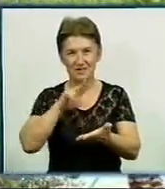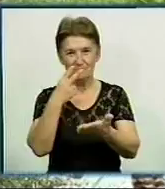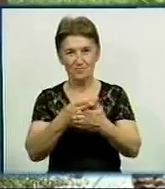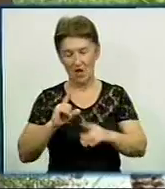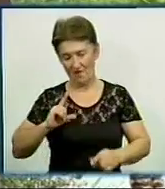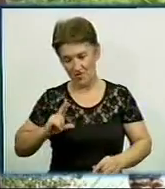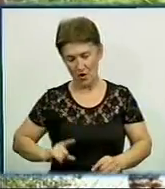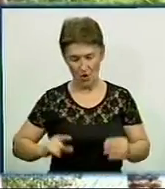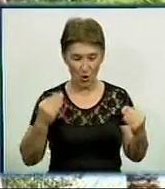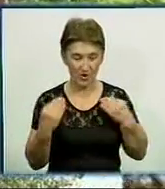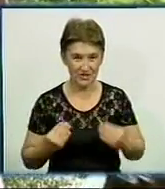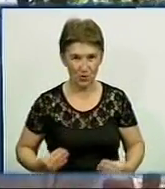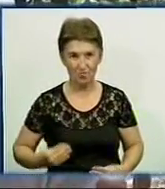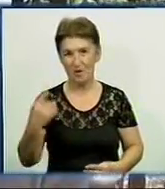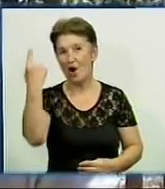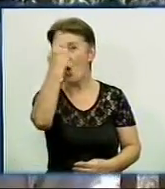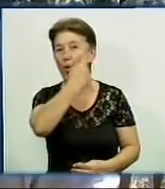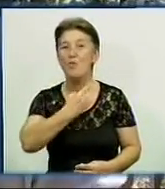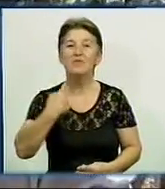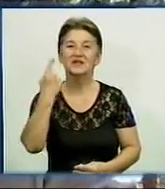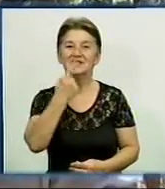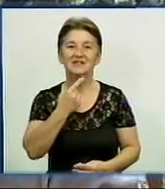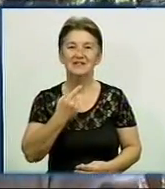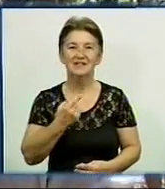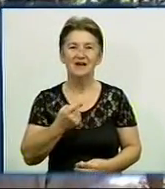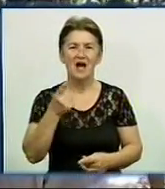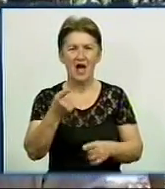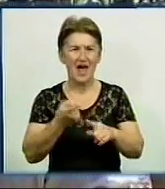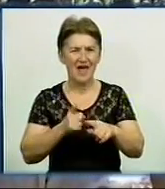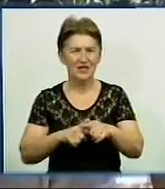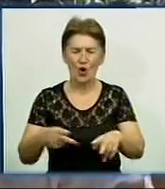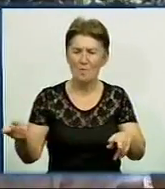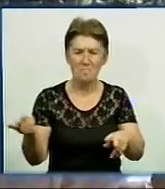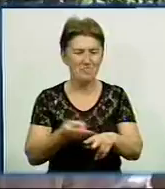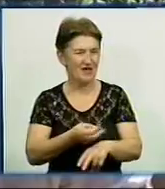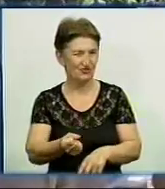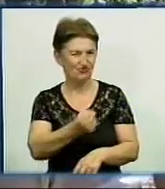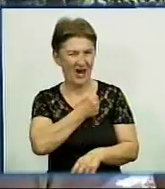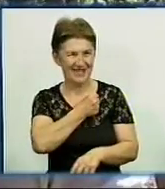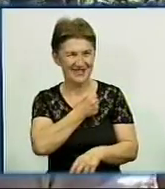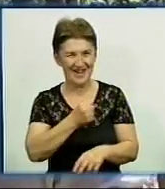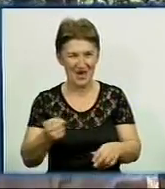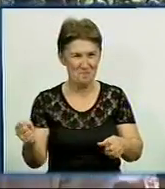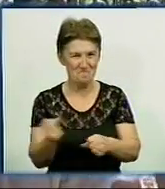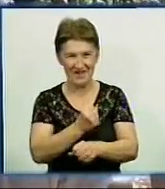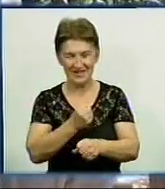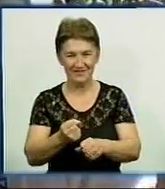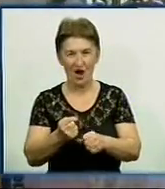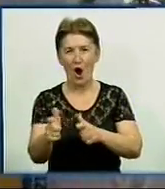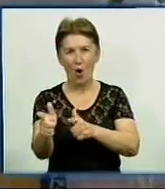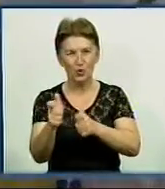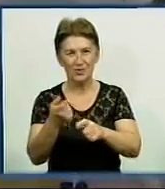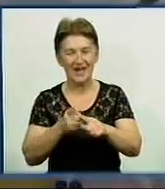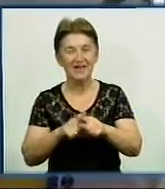костюмами та незвичними образами. Це безщадна битва. Орудження – вода. Вода безщадна до всього.